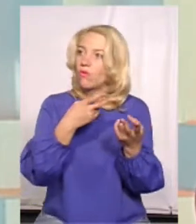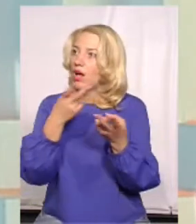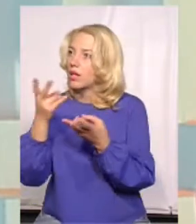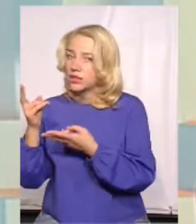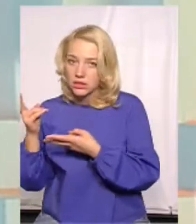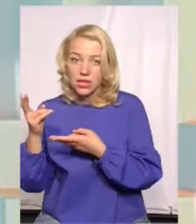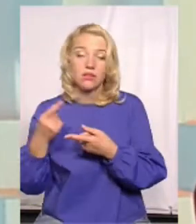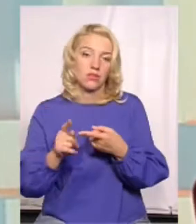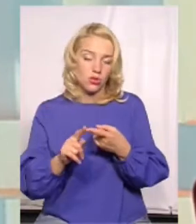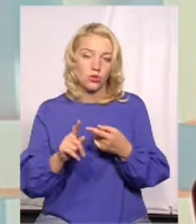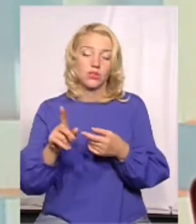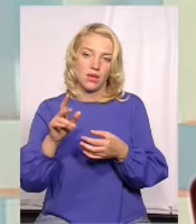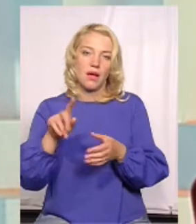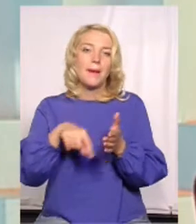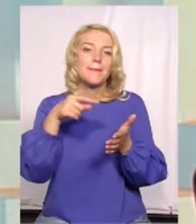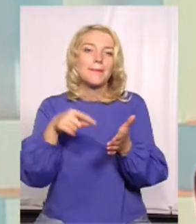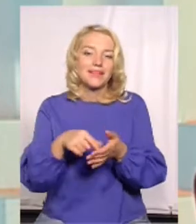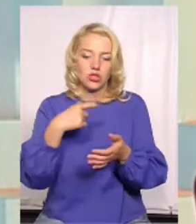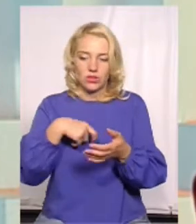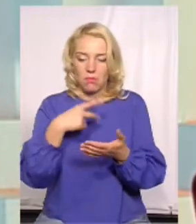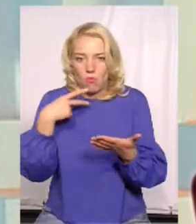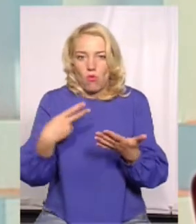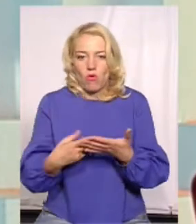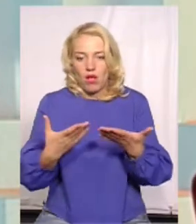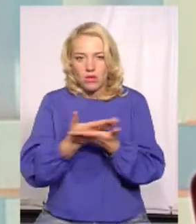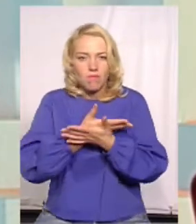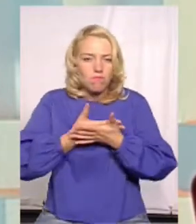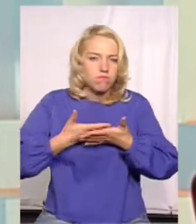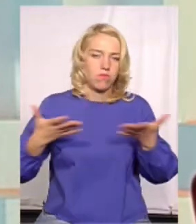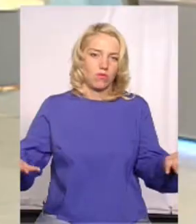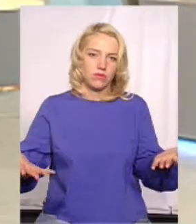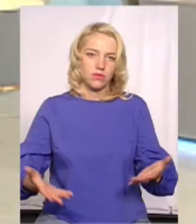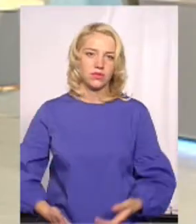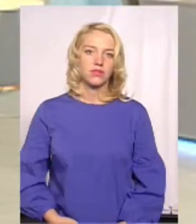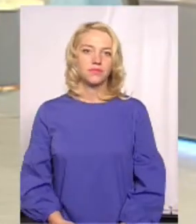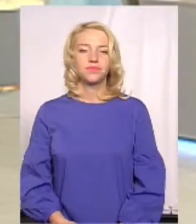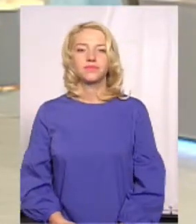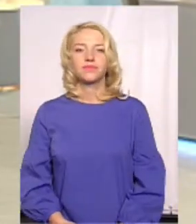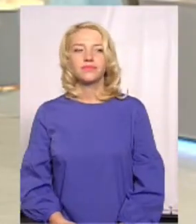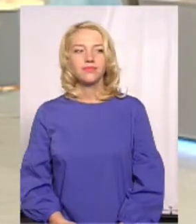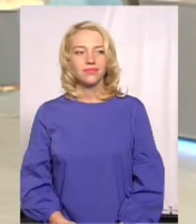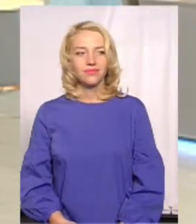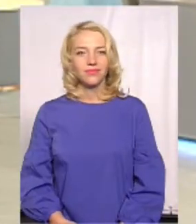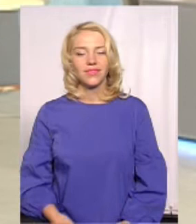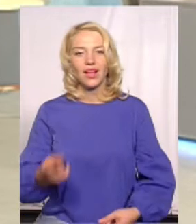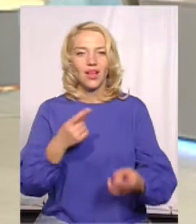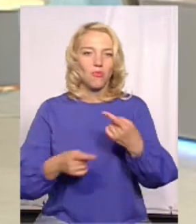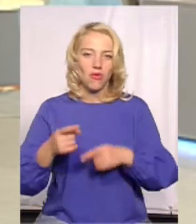обов'язково воно покаже свої принади, свою красу. Повернемось до фігур Мазара.